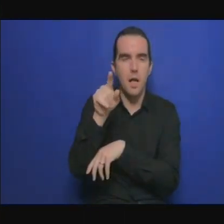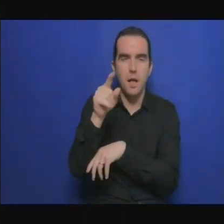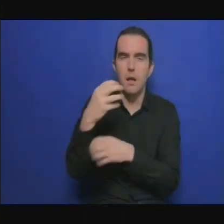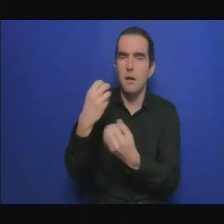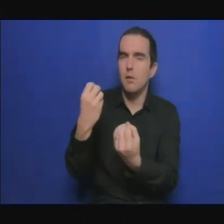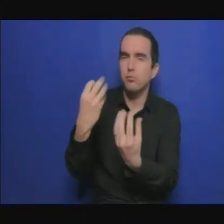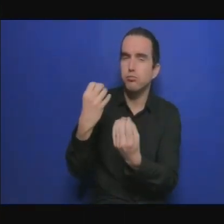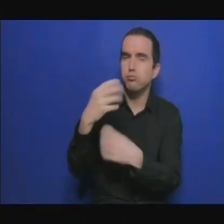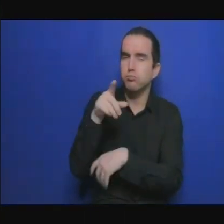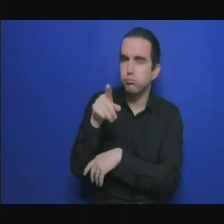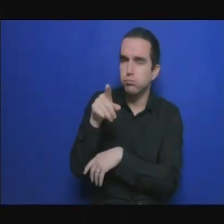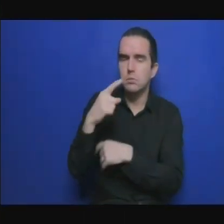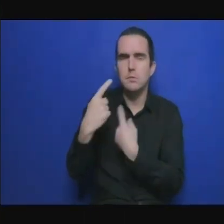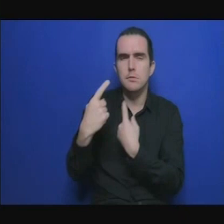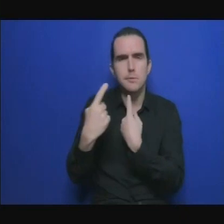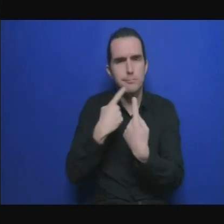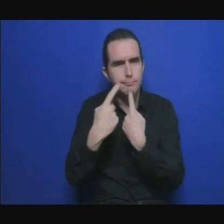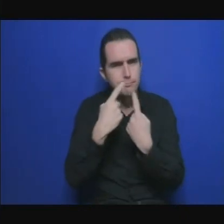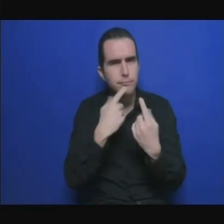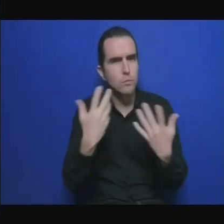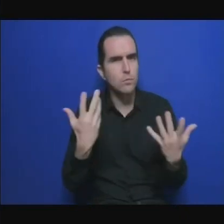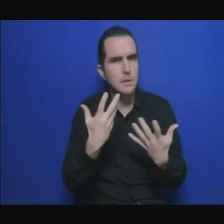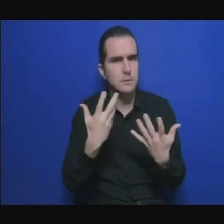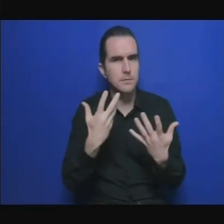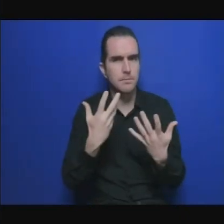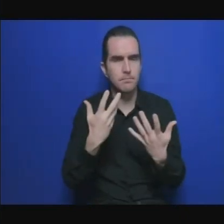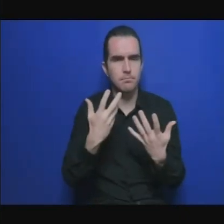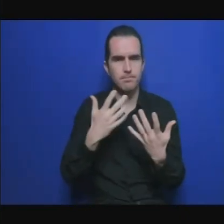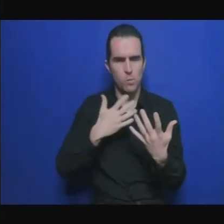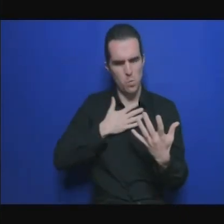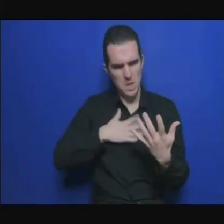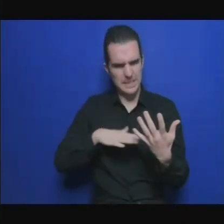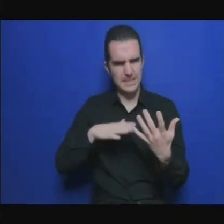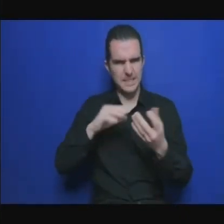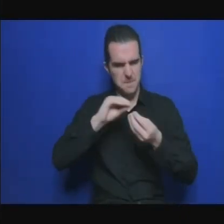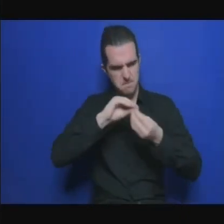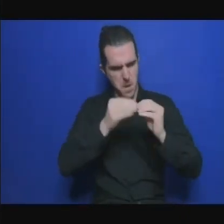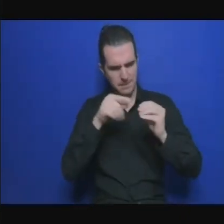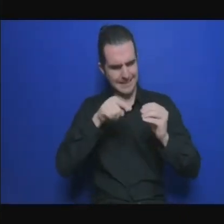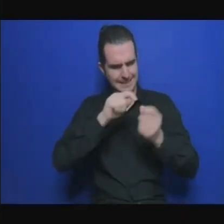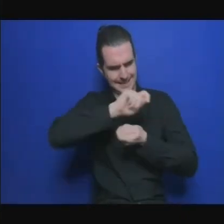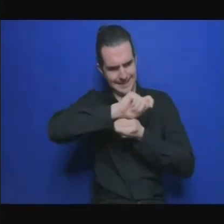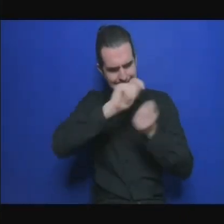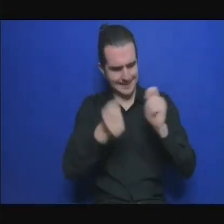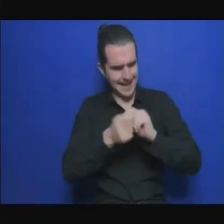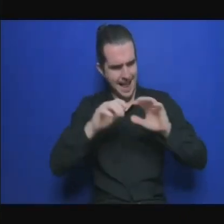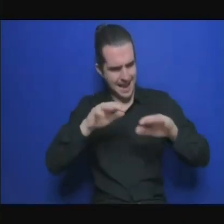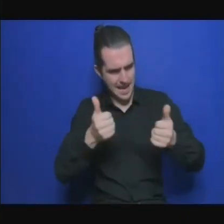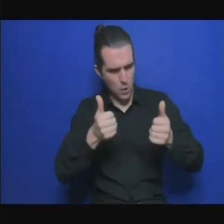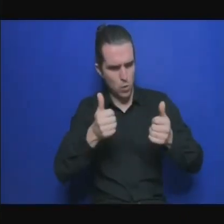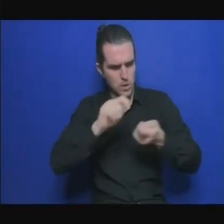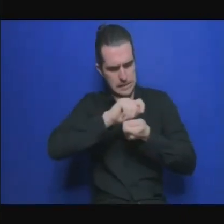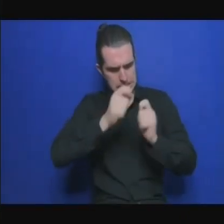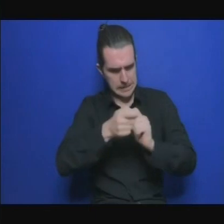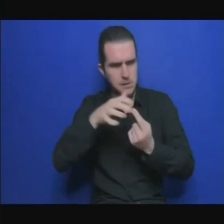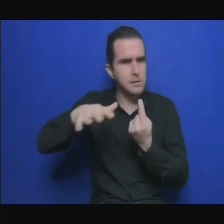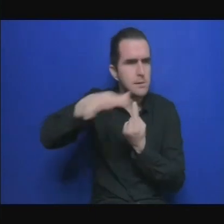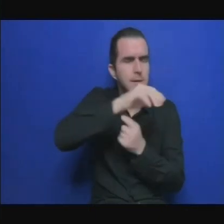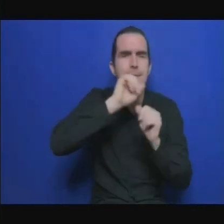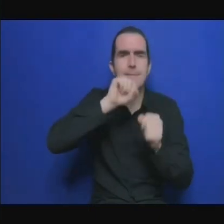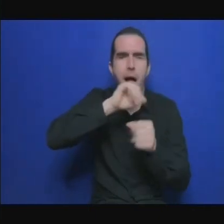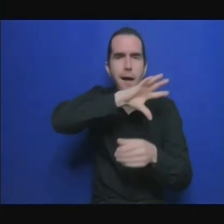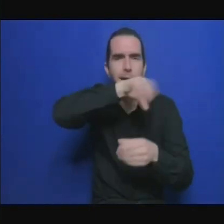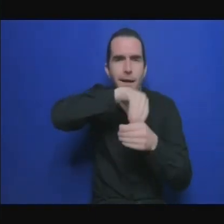et dire encore qu'elle n pas assez financée et que voilà vous qui êtes en contact avec les banques vous qui êtes en contact avec les décideurs vous qui êtes en